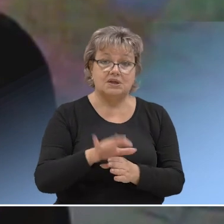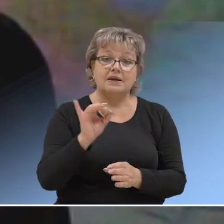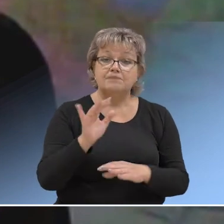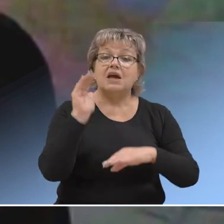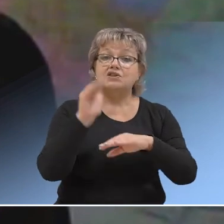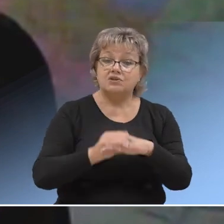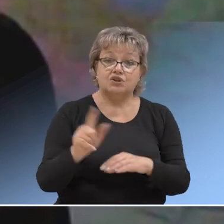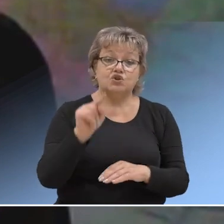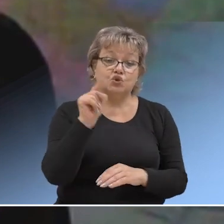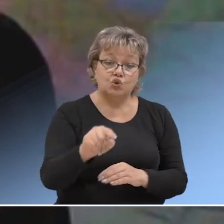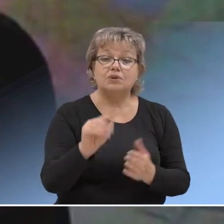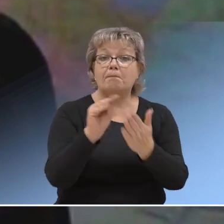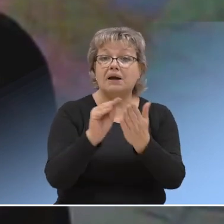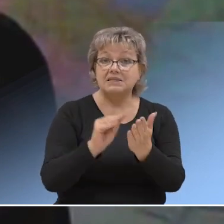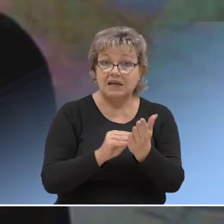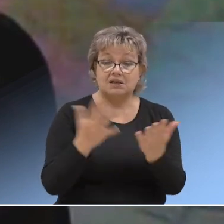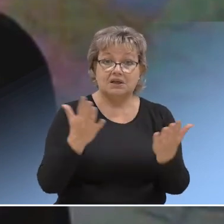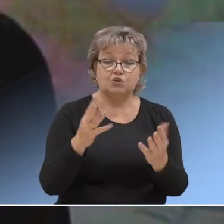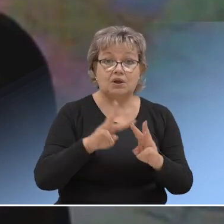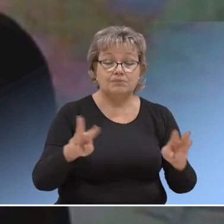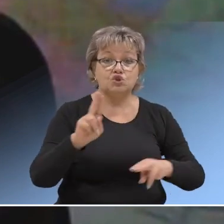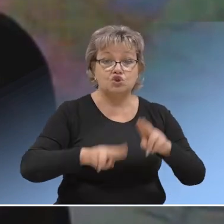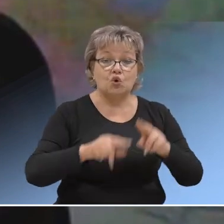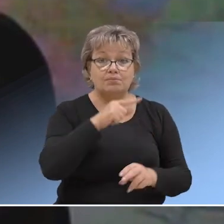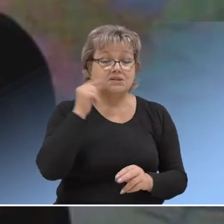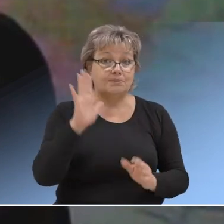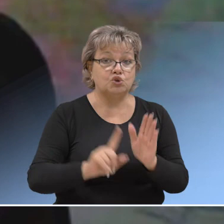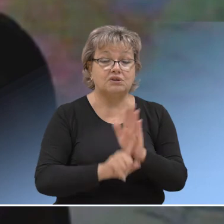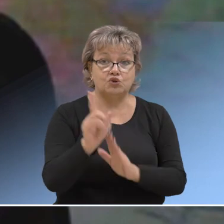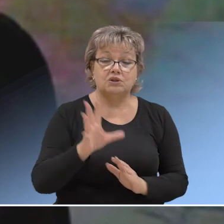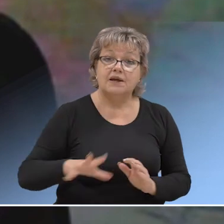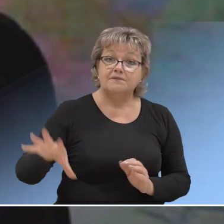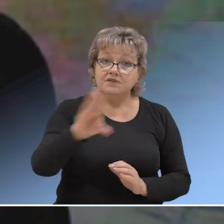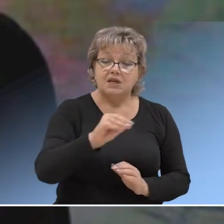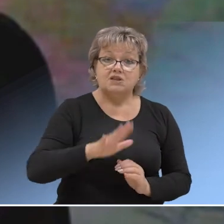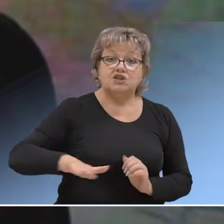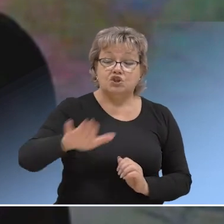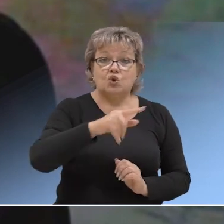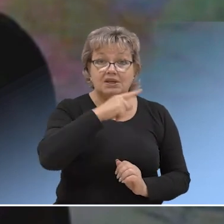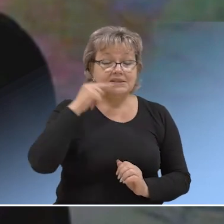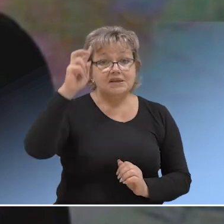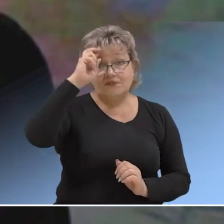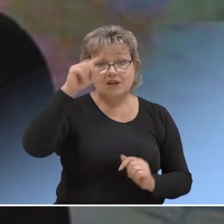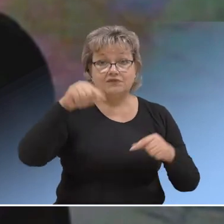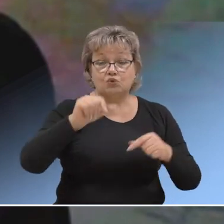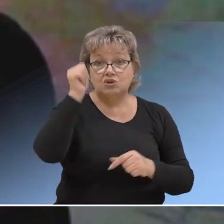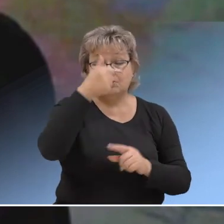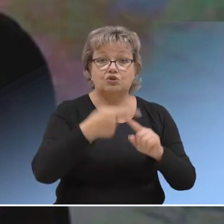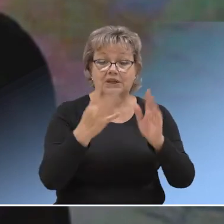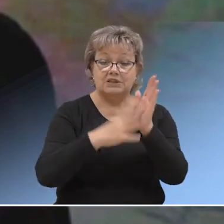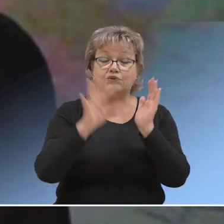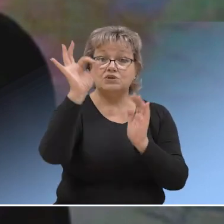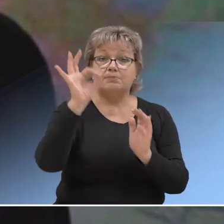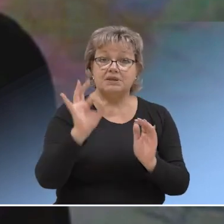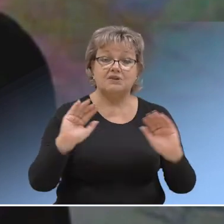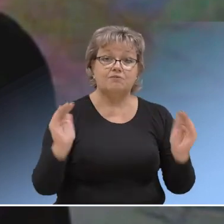очевидно, что тот показатель новый, который Минстроем России будет введен на все территории Российской Федерации в текущем году, а это